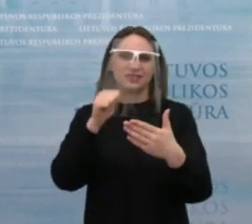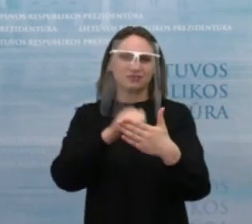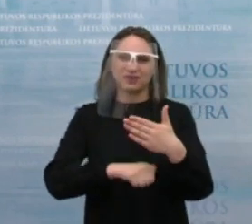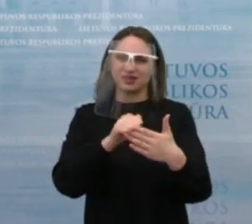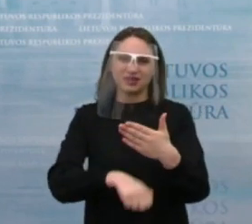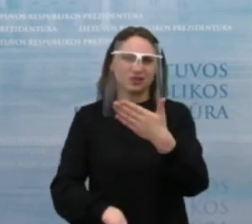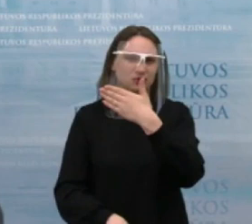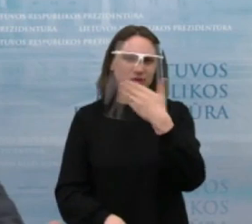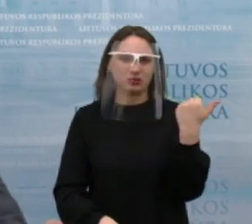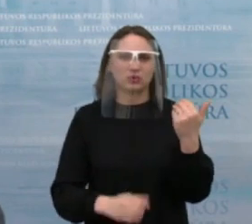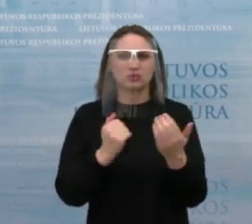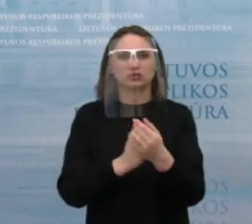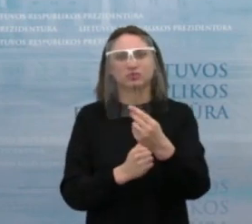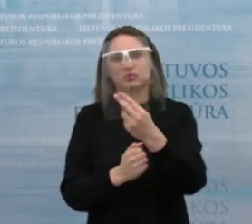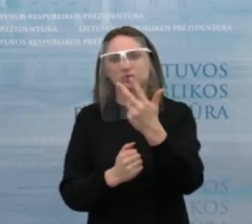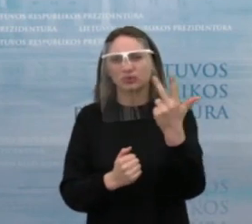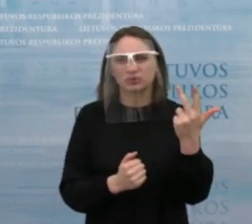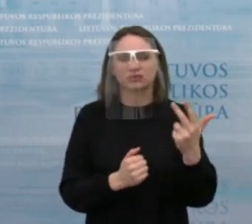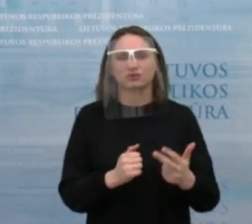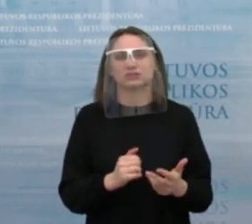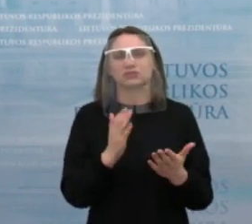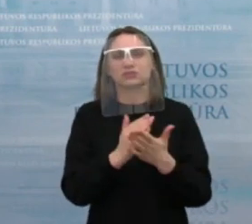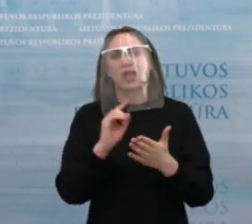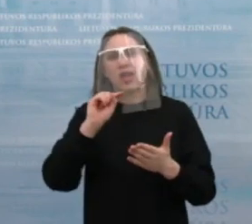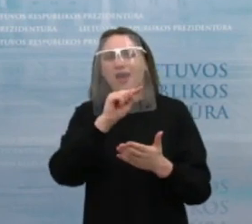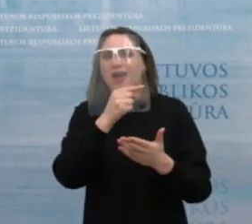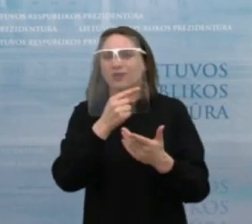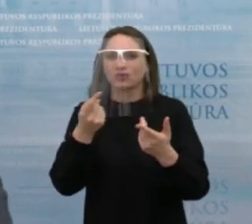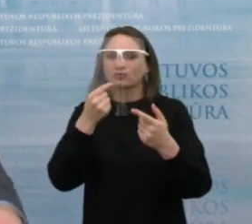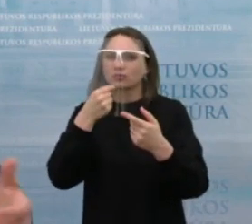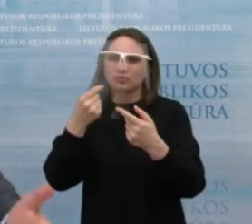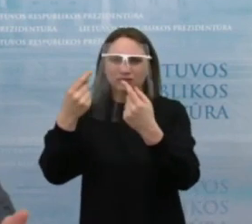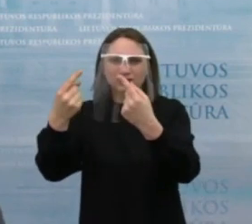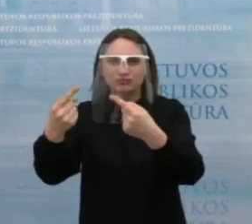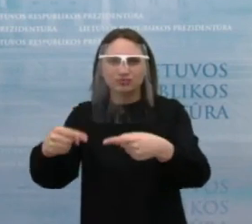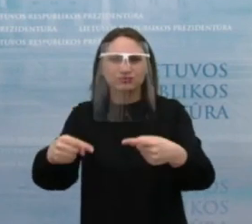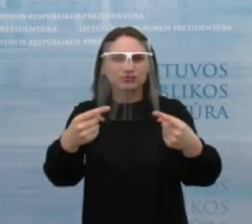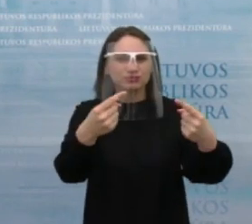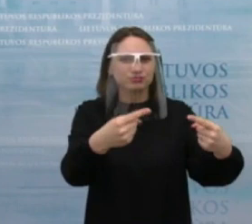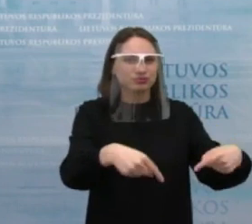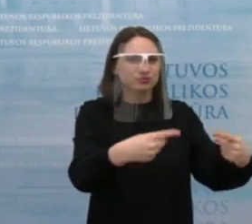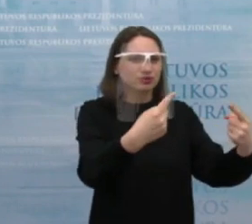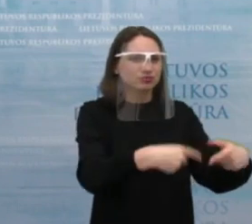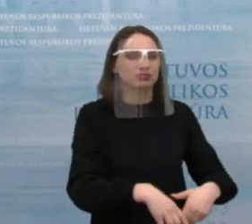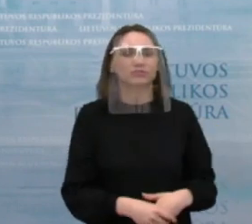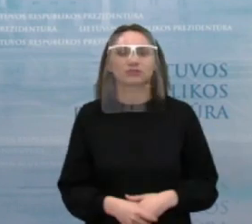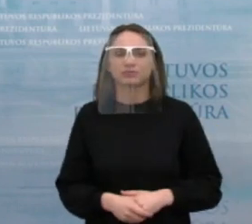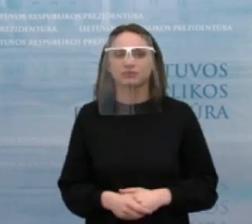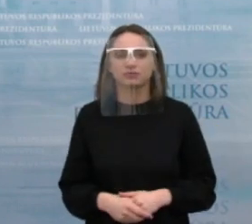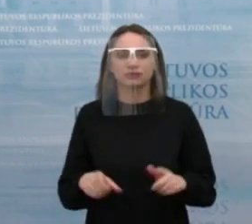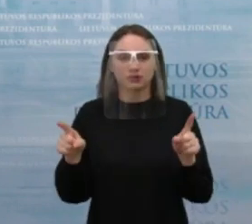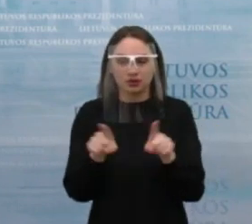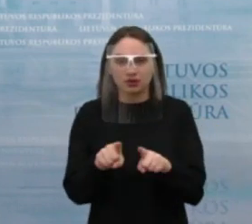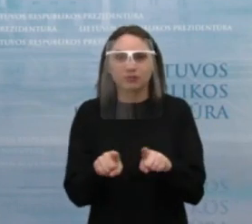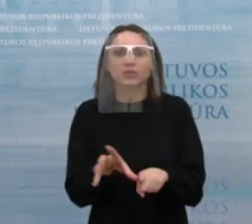priežasčių, tam tikrie ekonominiai sektoriai šalyje nukentėjo, kitose šalys galbūt suveikė tie